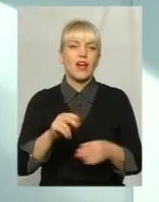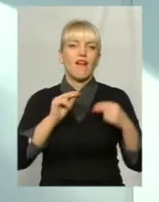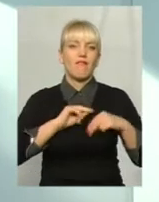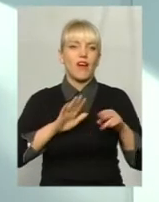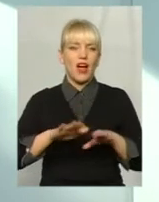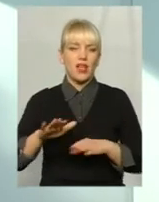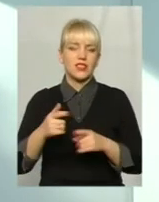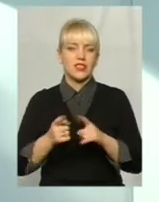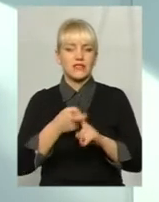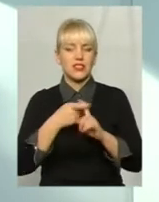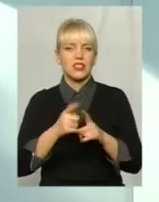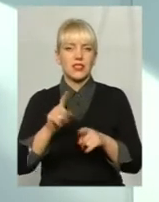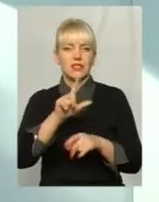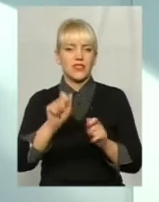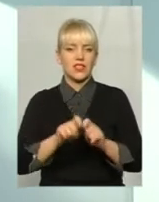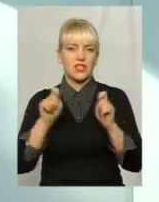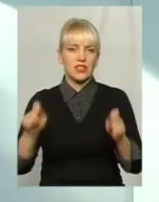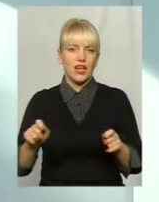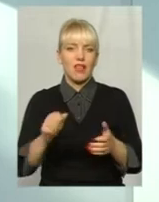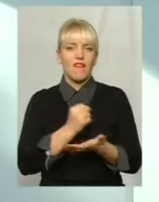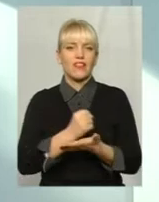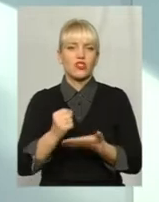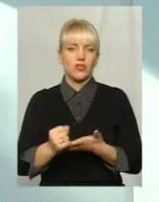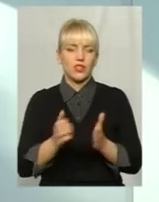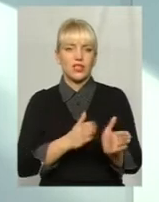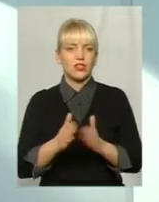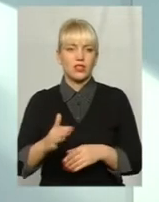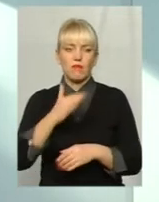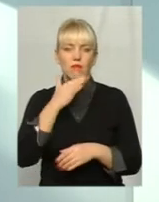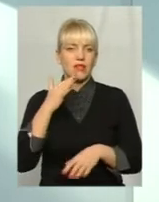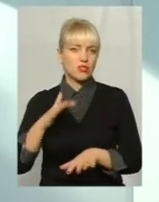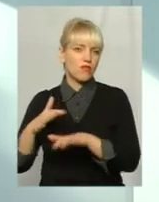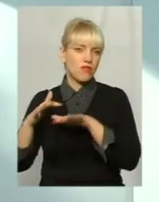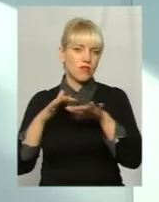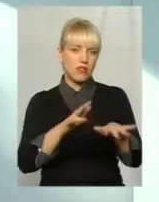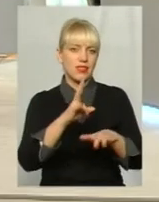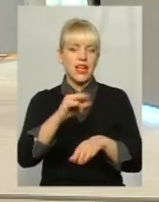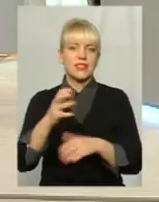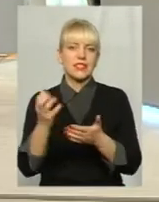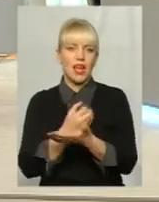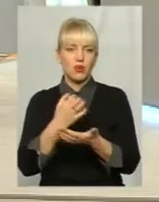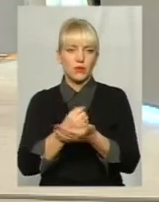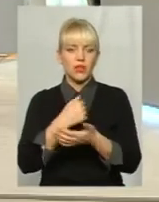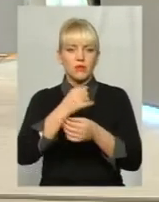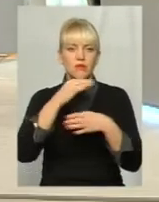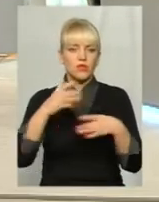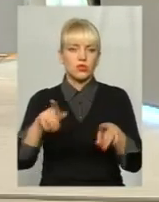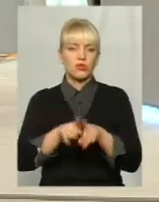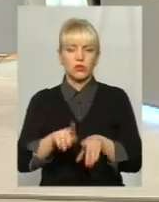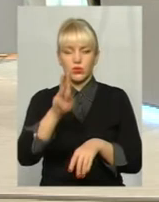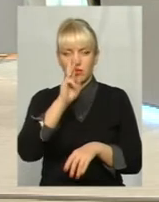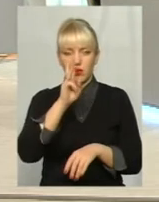в зв'язку з відкриттям візового режиму, масово поїхали мешканці міста на заробітки. Ну, не можемо такої зарпної